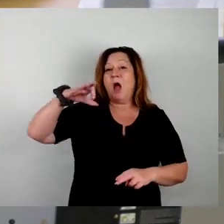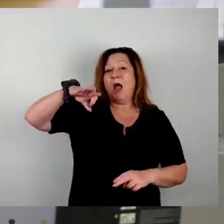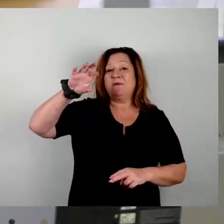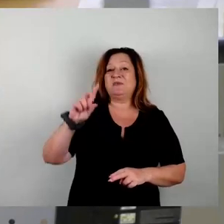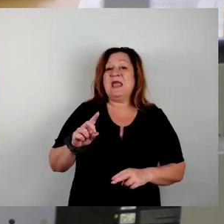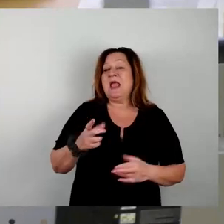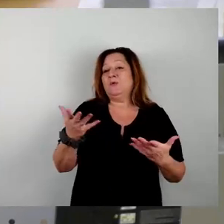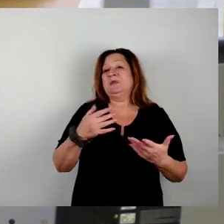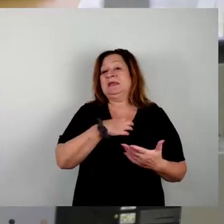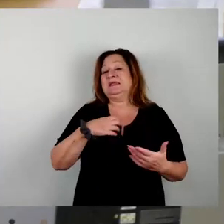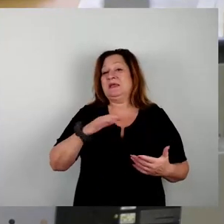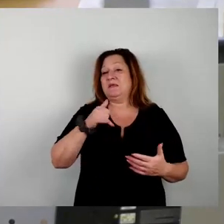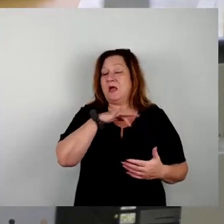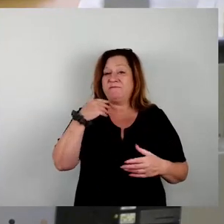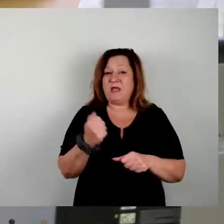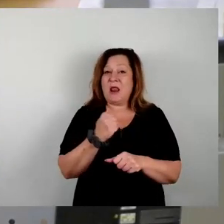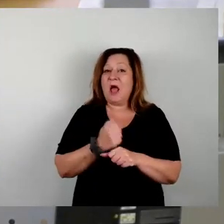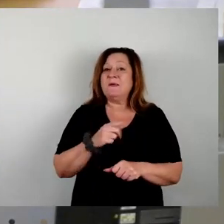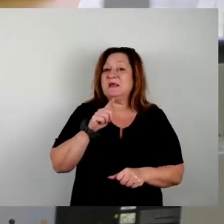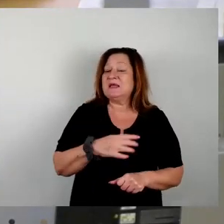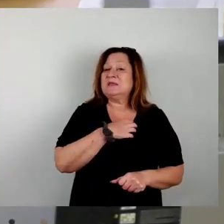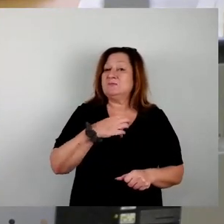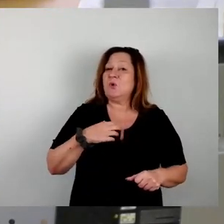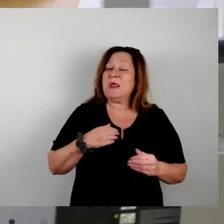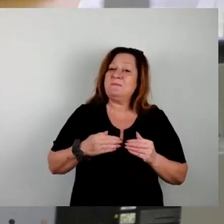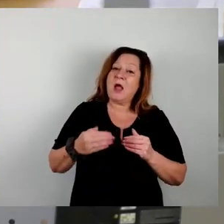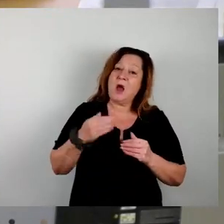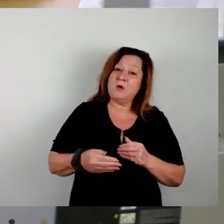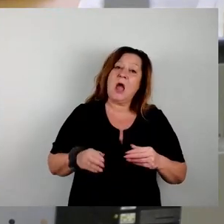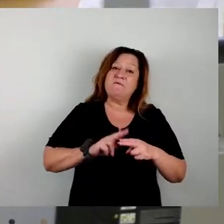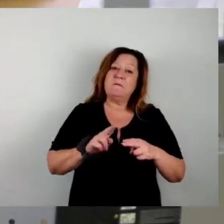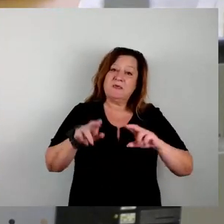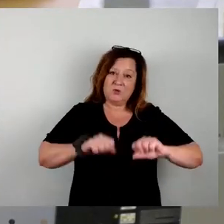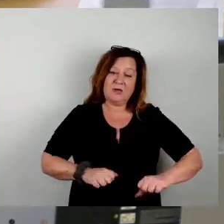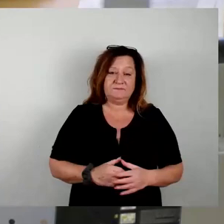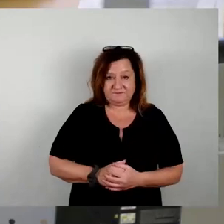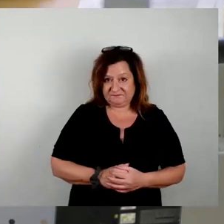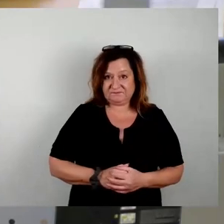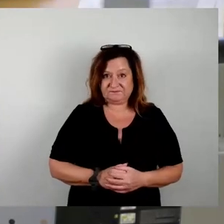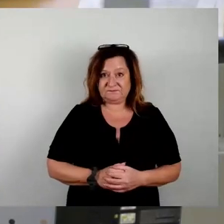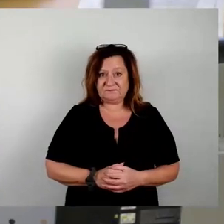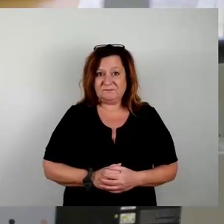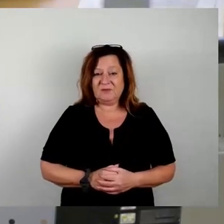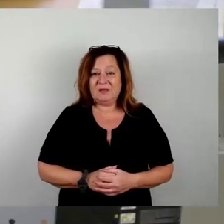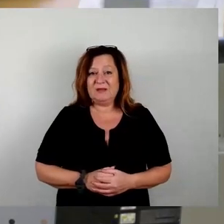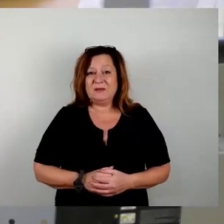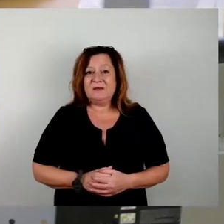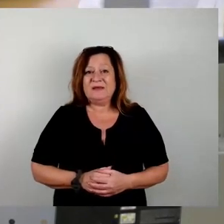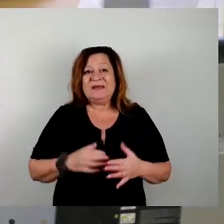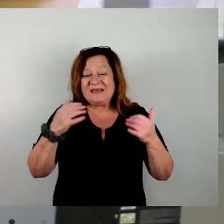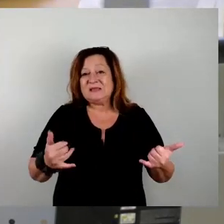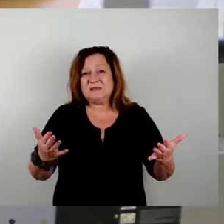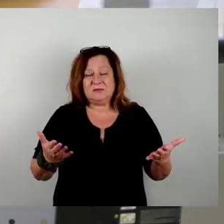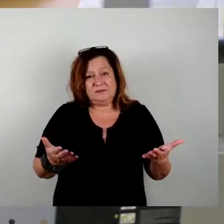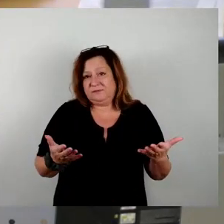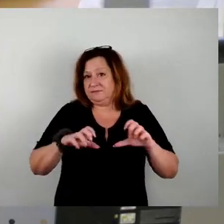Und ich denke mal, wir werden dieses Problem nach und nach auch verbessern und ändern können. Wir haben uns das eingebracht. Es war ja die falsche